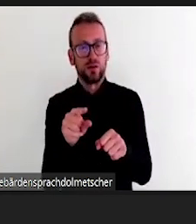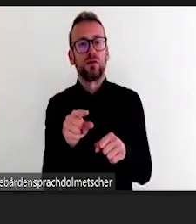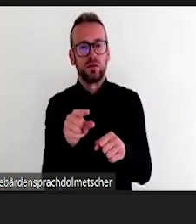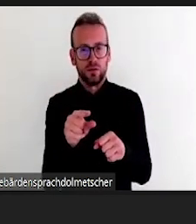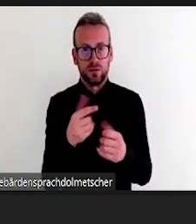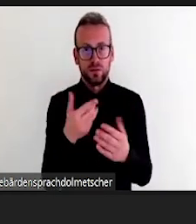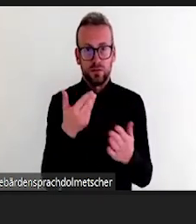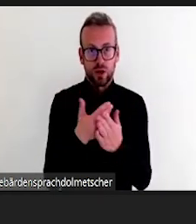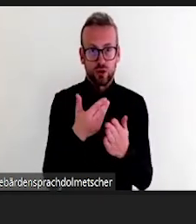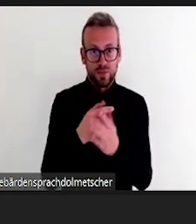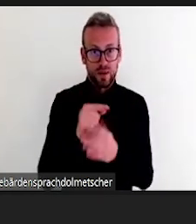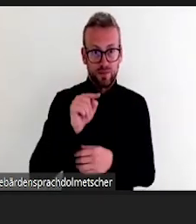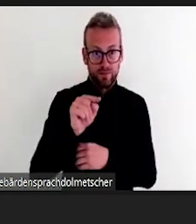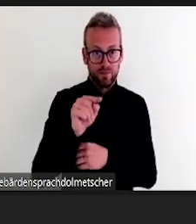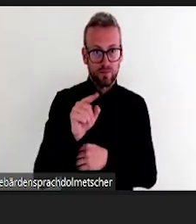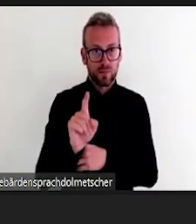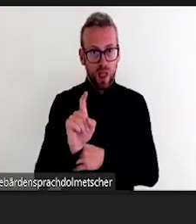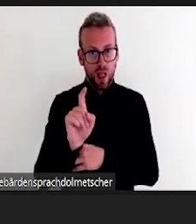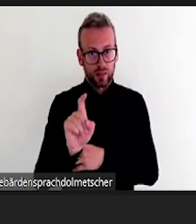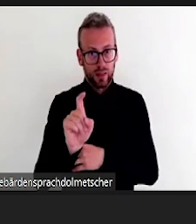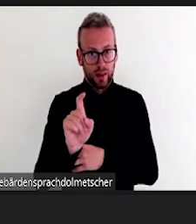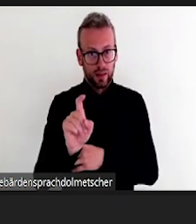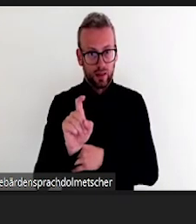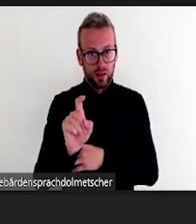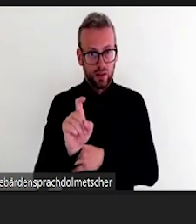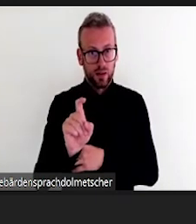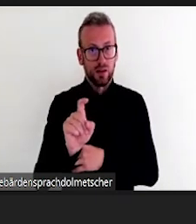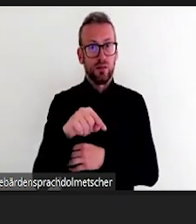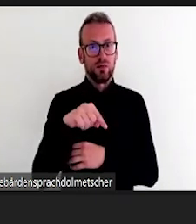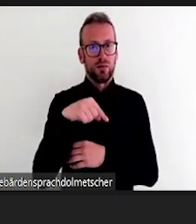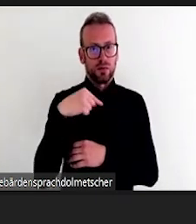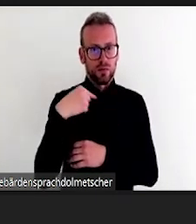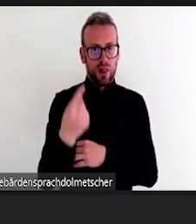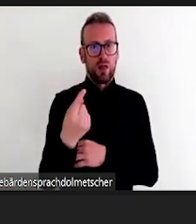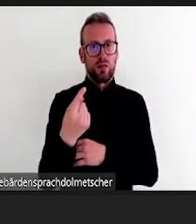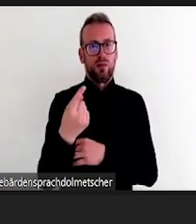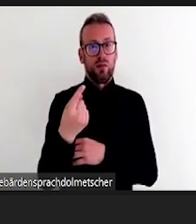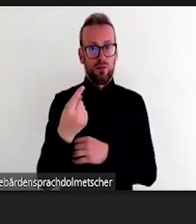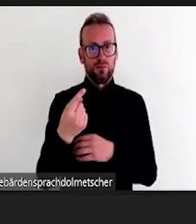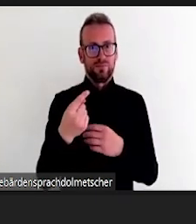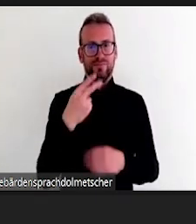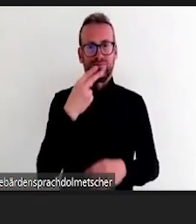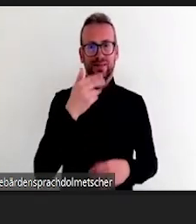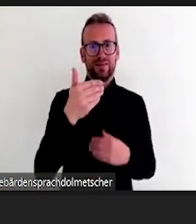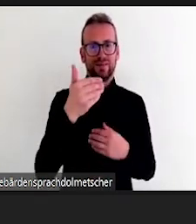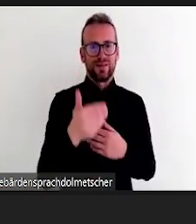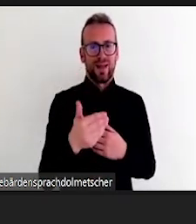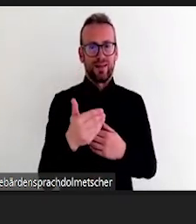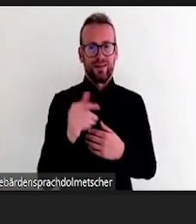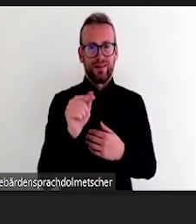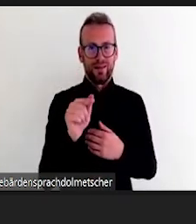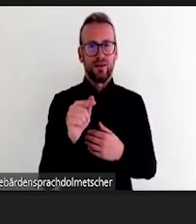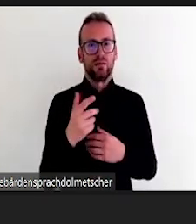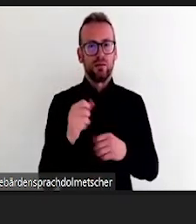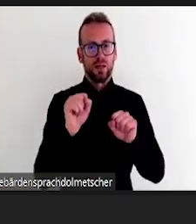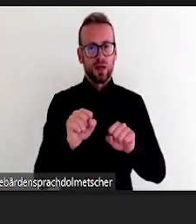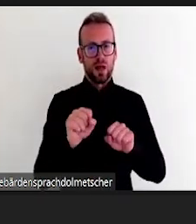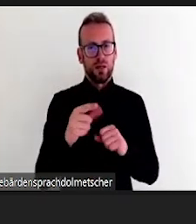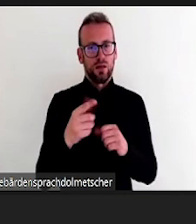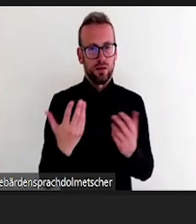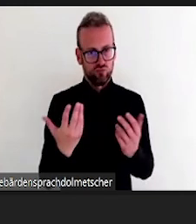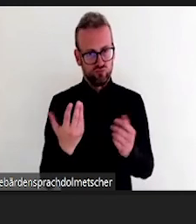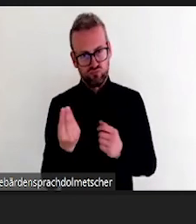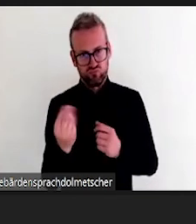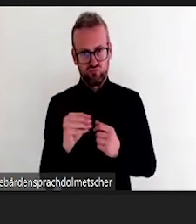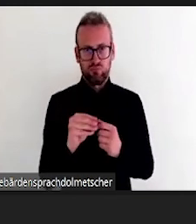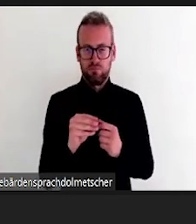kann vielleicht am Anfang des Seminars mir Ziele setzen oder am Ende des Seminars Ziele setzen, was habe ich mitgenommen und mir